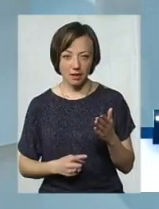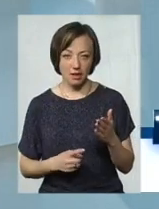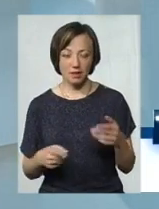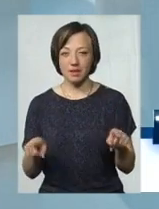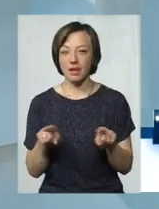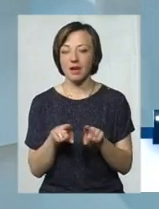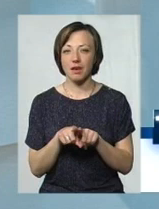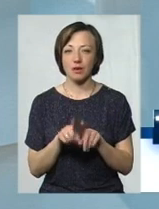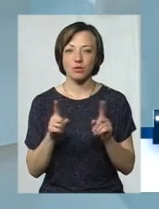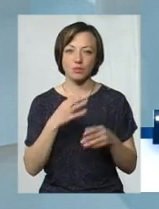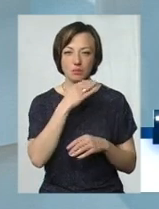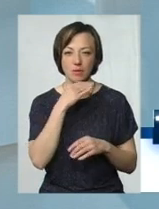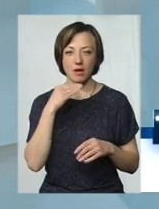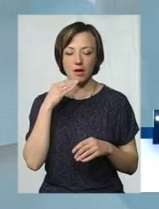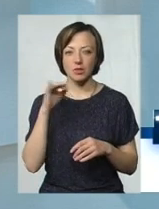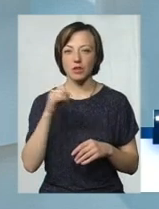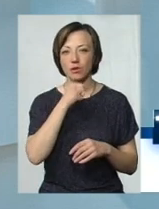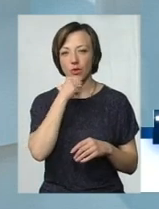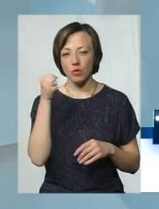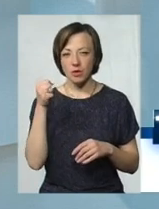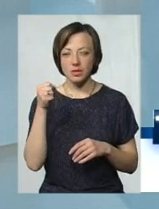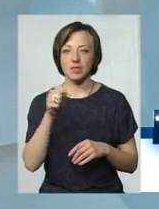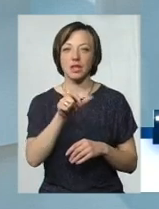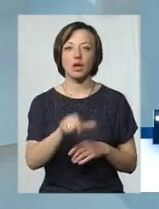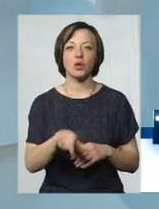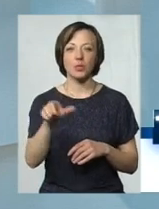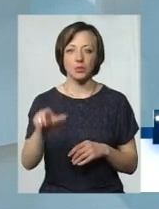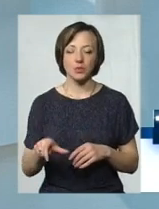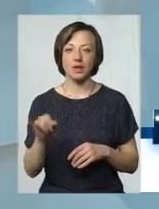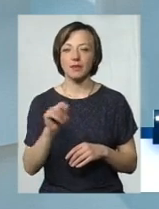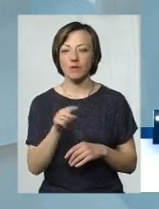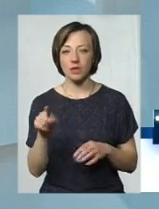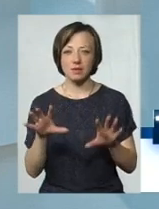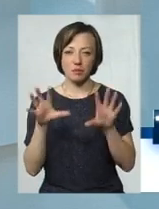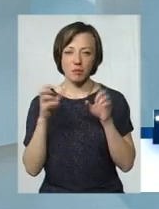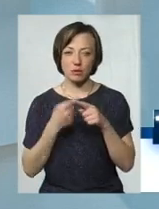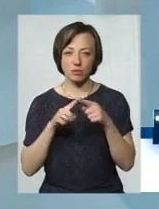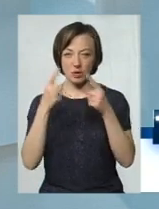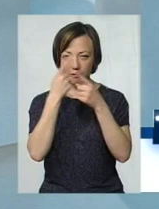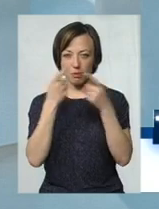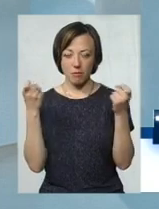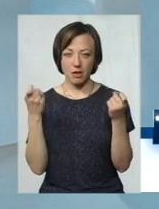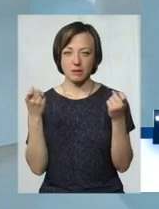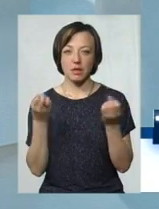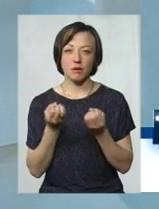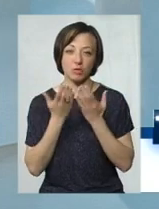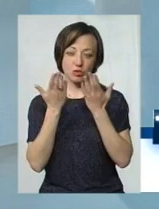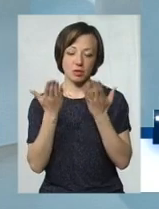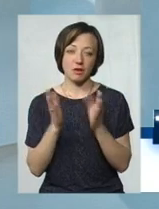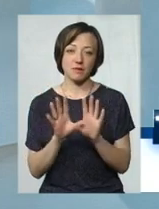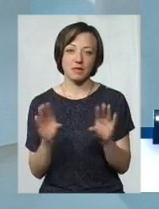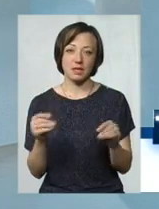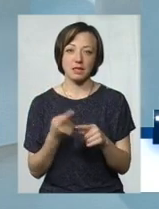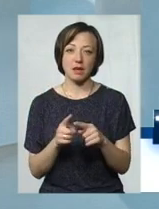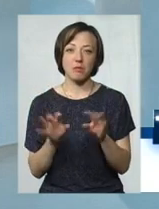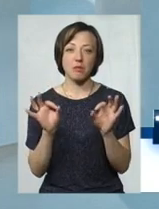таких дуже багато. І дорослі люди, і вони сприймають цю інформацію, от прочитав все, це